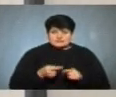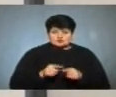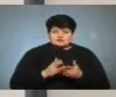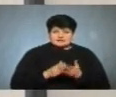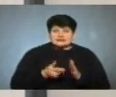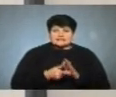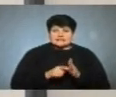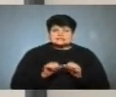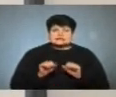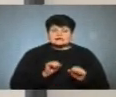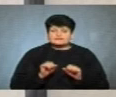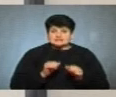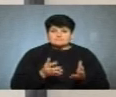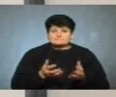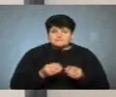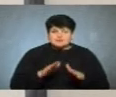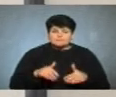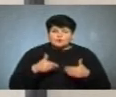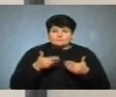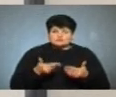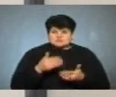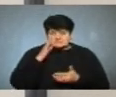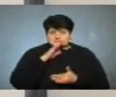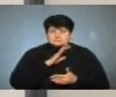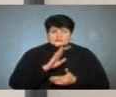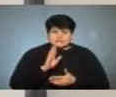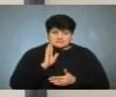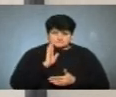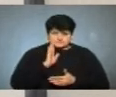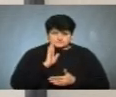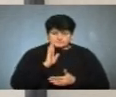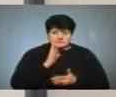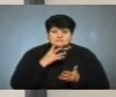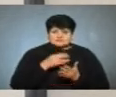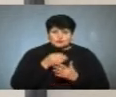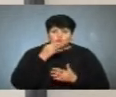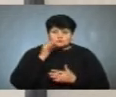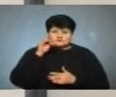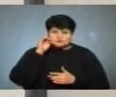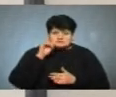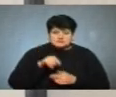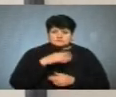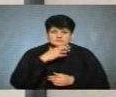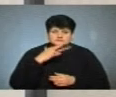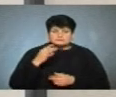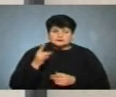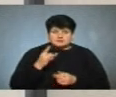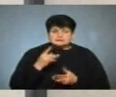класні керівники, які приймають пропозиції від батьків. Свого досвіду знаю, що неодноразово